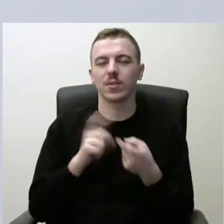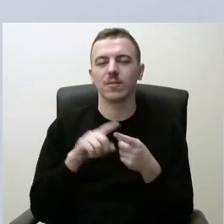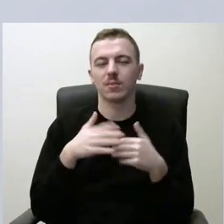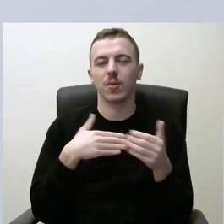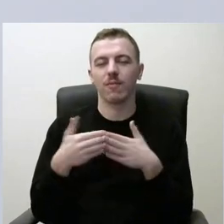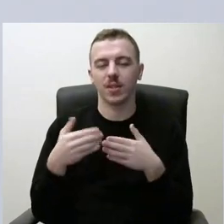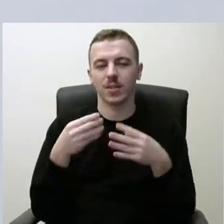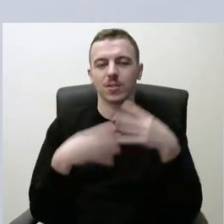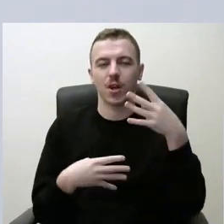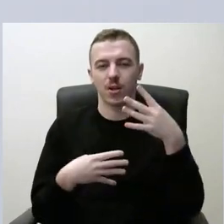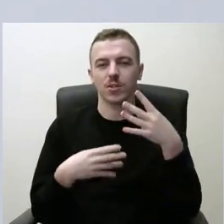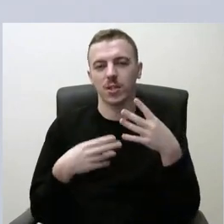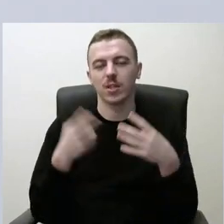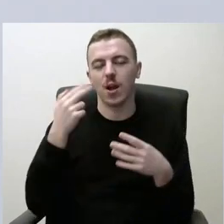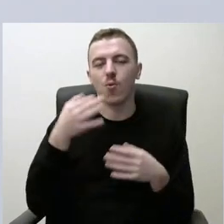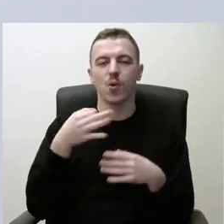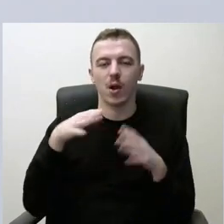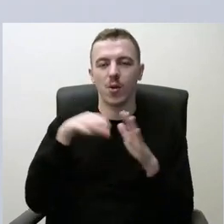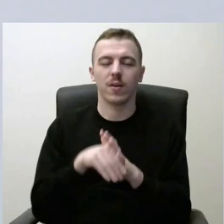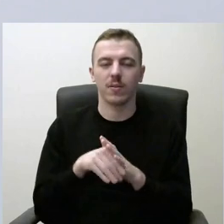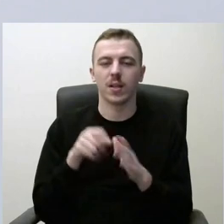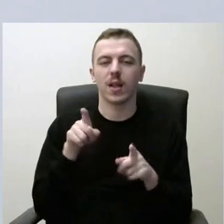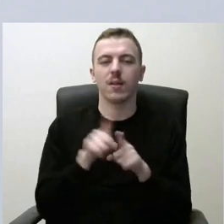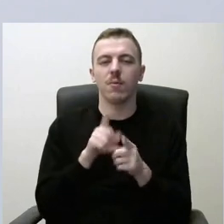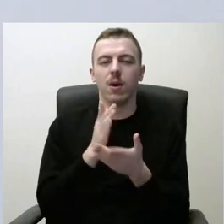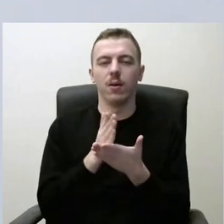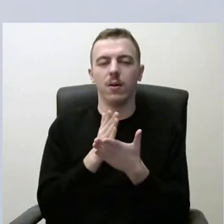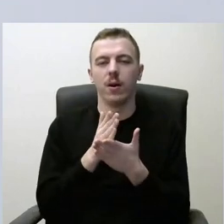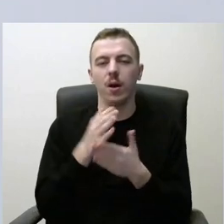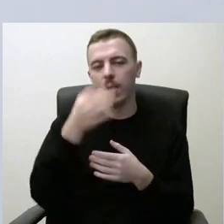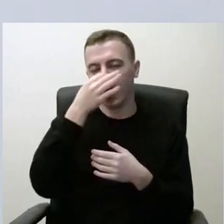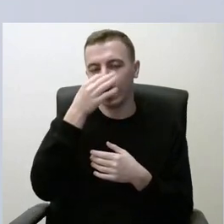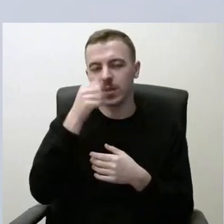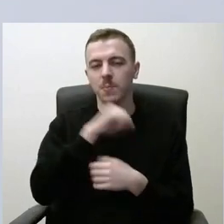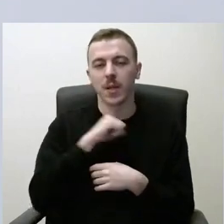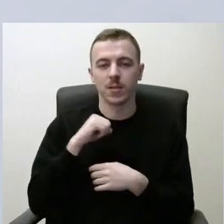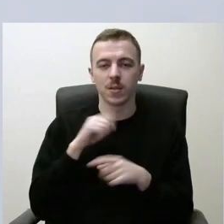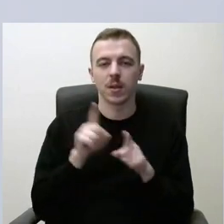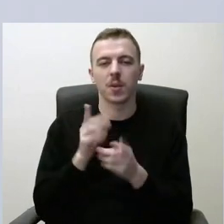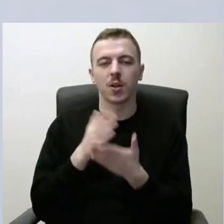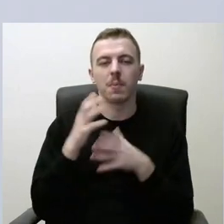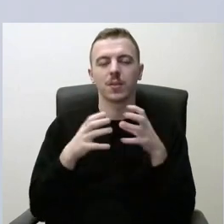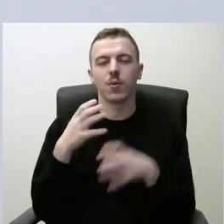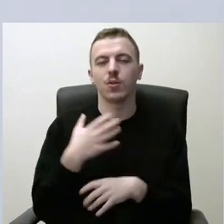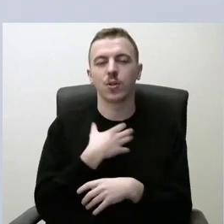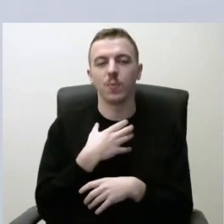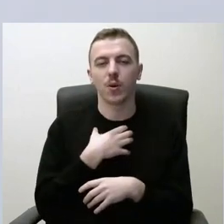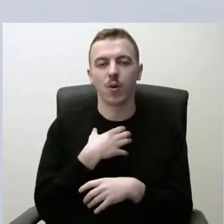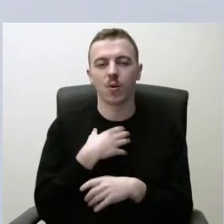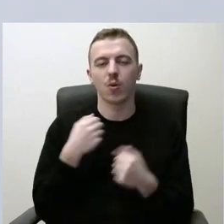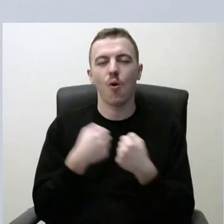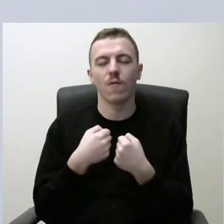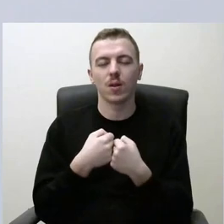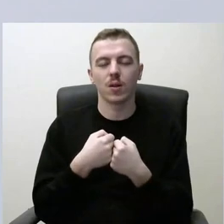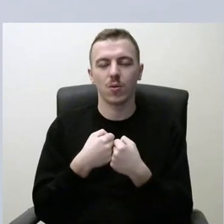sąrašas Kauno rajone. Ten yra ir profesorius medicinos, yra ir pasaulio čempionas kovinio sporto